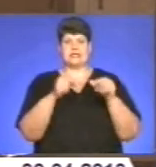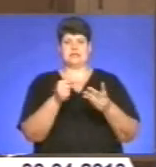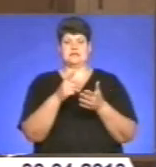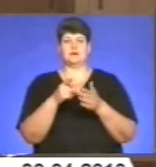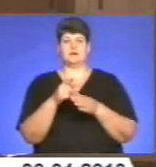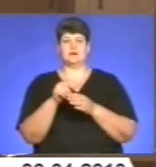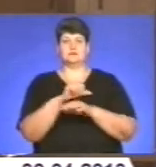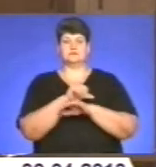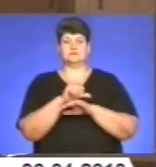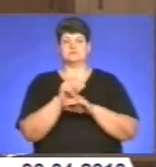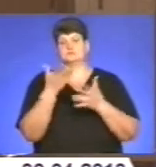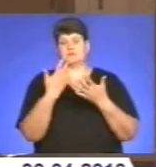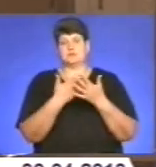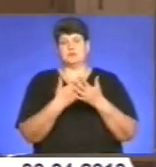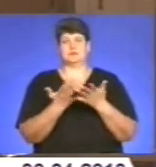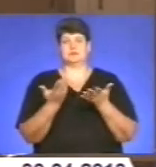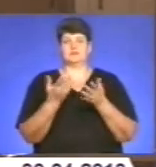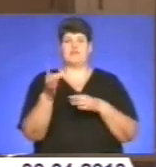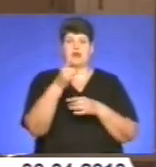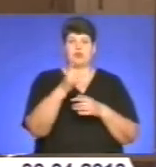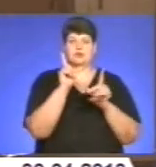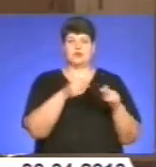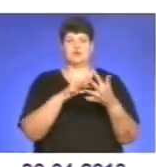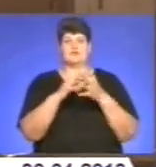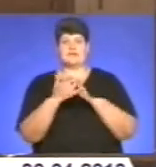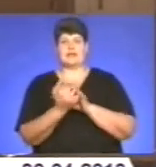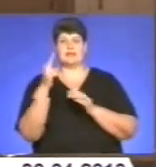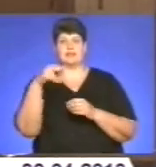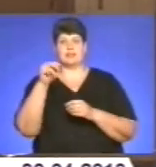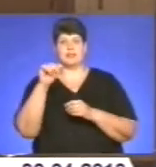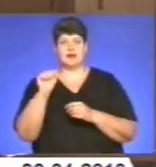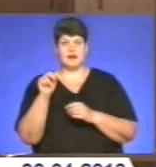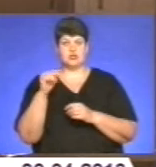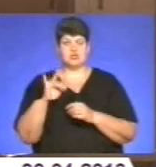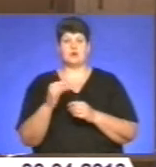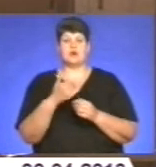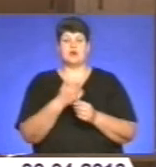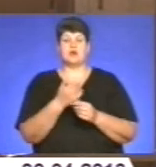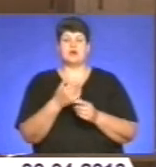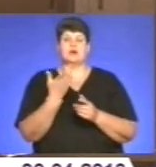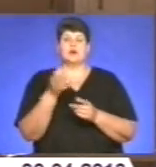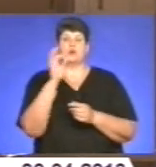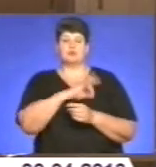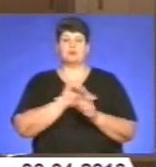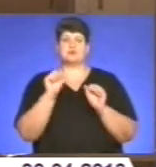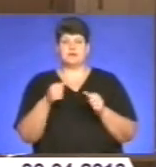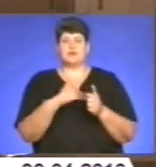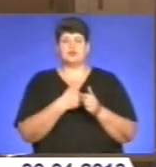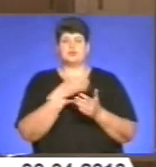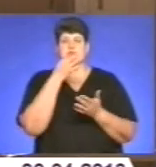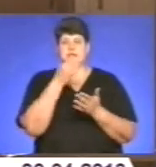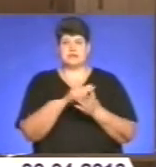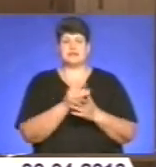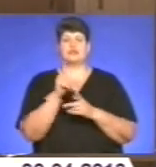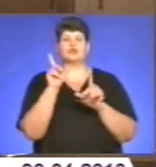міста Тернополя, виїжджати по районах, на дачі. Користуючись можливості, я би хотів застерегти в першу чергу тих